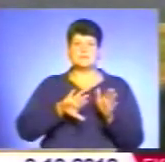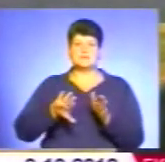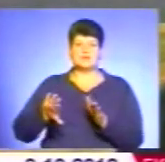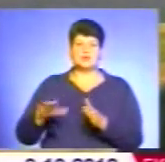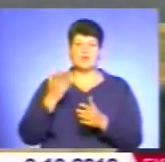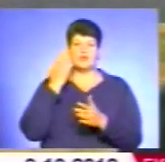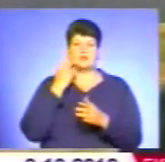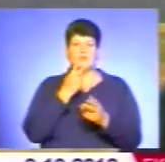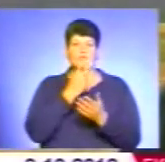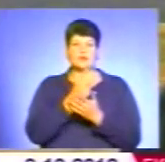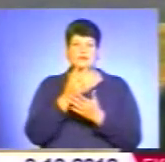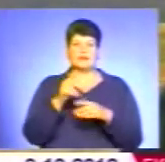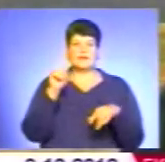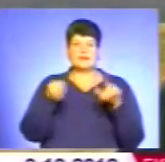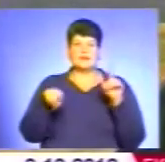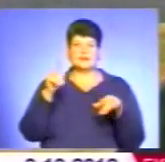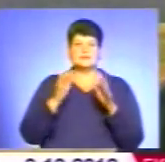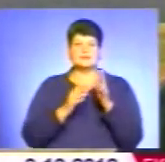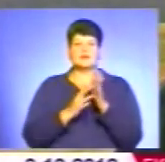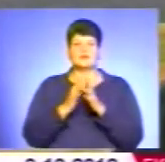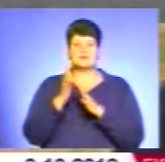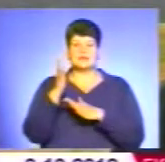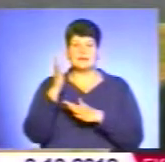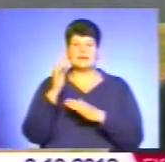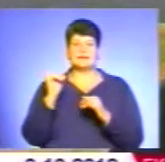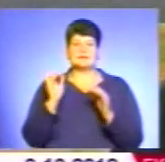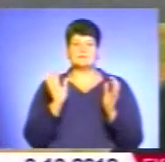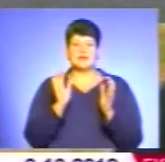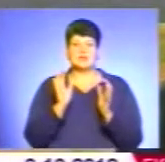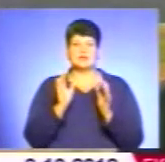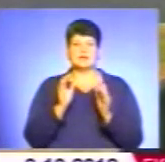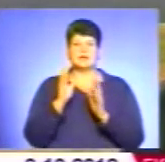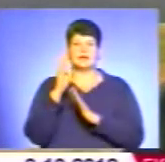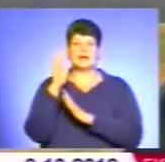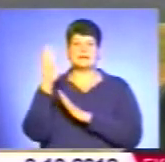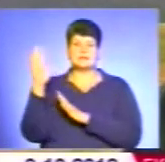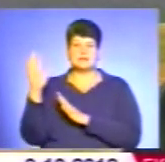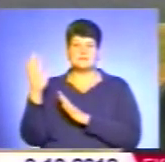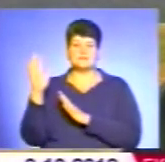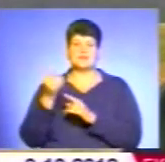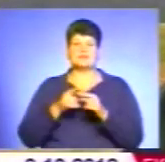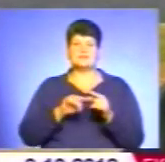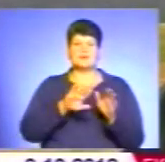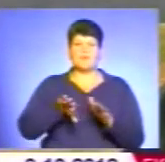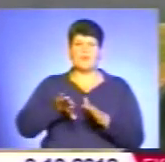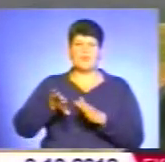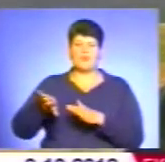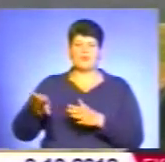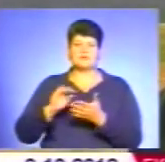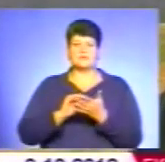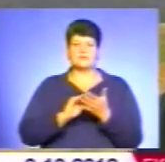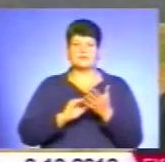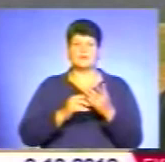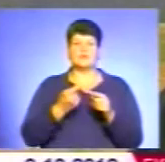ми показали і рідкісні рослини, і такі збережені лісові насадження, це вже потім в резюме, про цьому